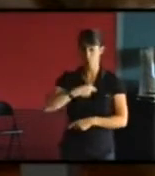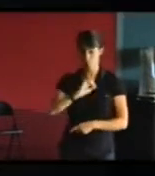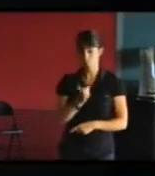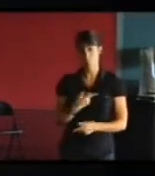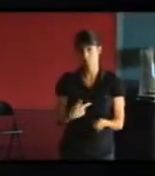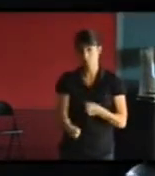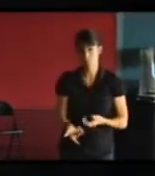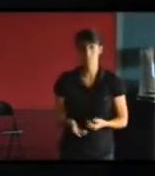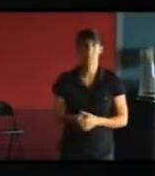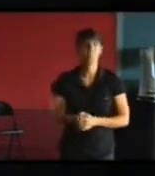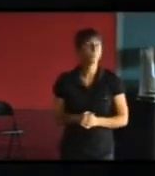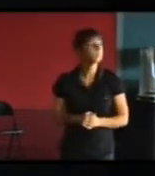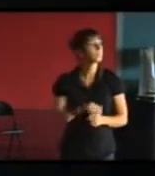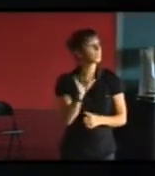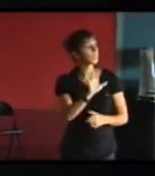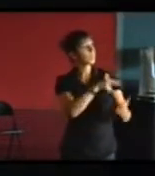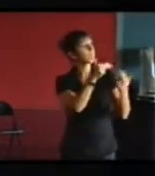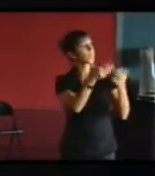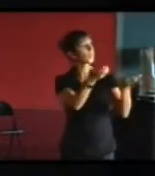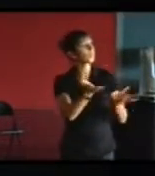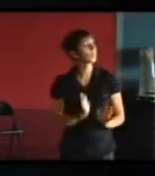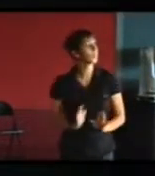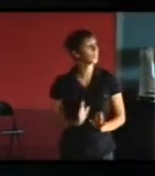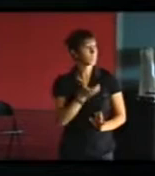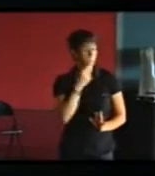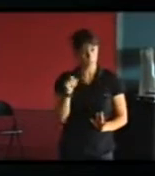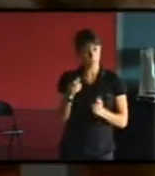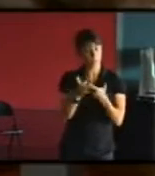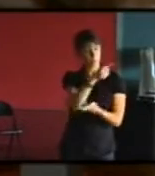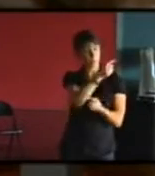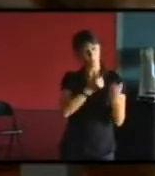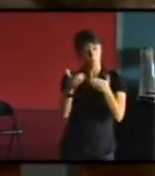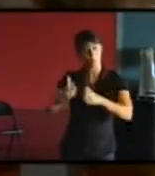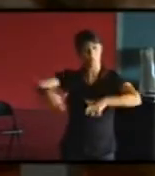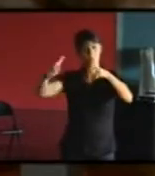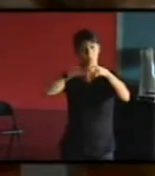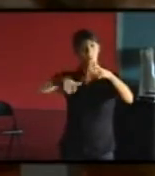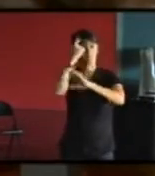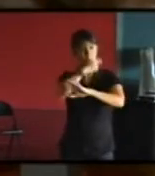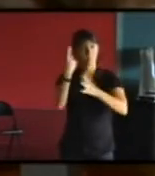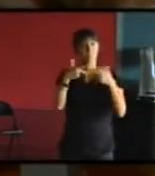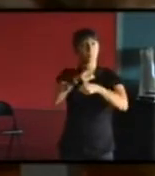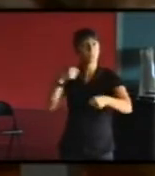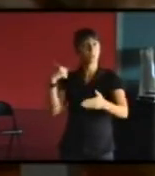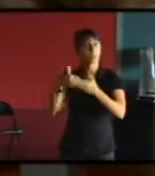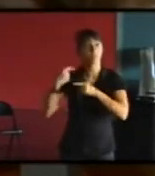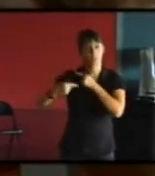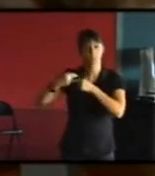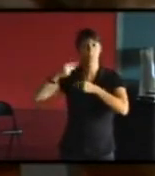qui veut réagir qui sur cette question de retrouver l'état antérieur de bâtiments transformés au fil des siècles